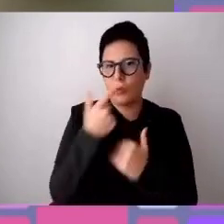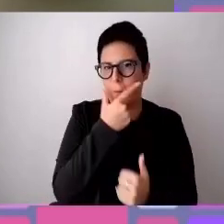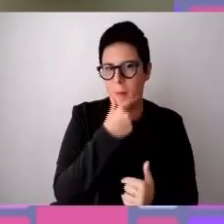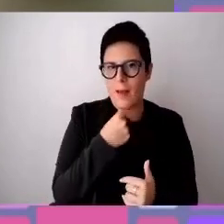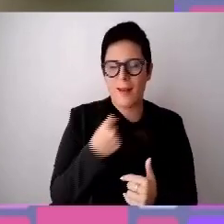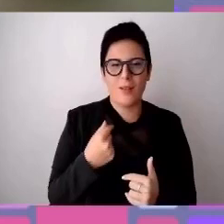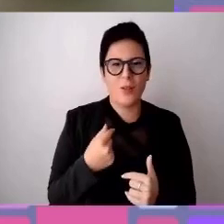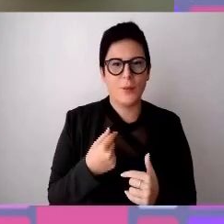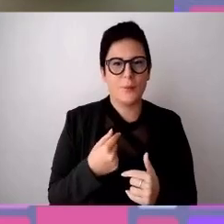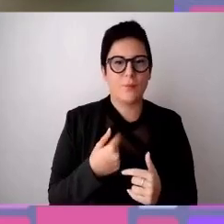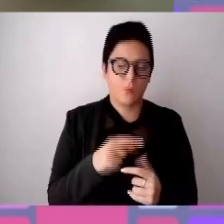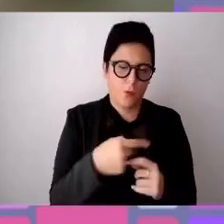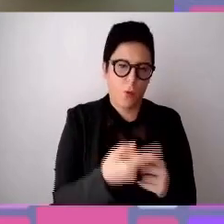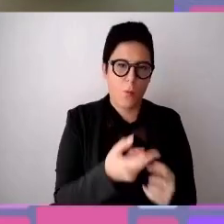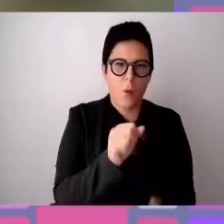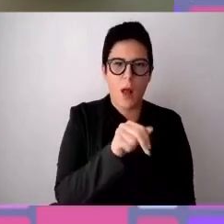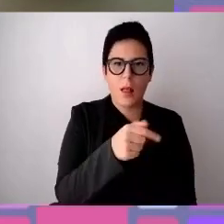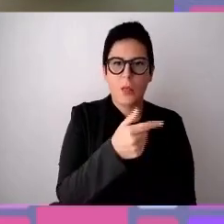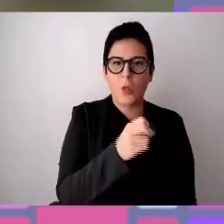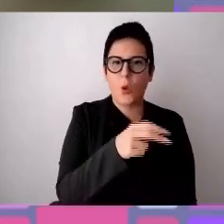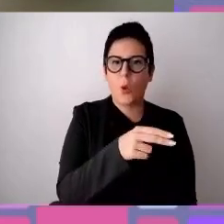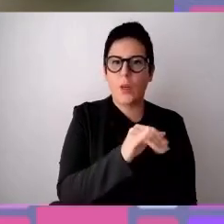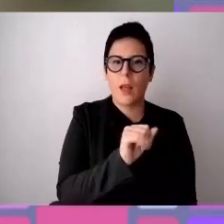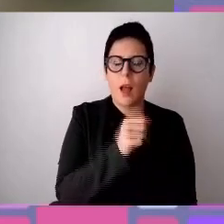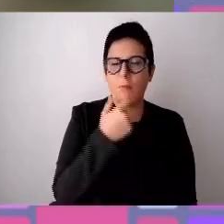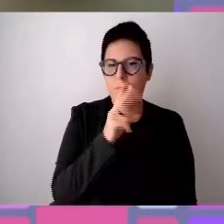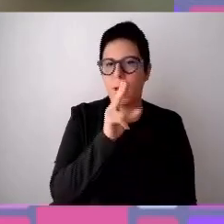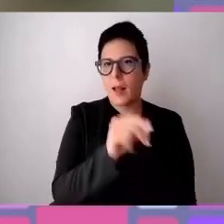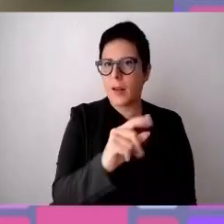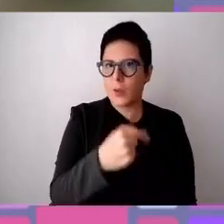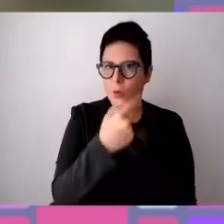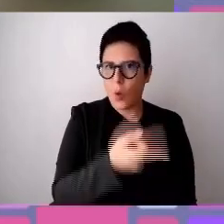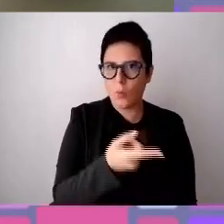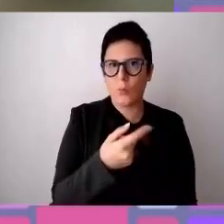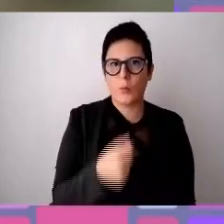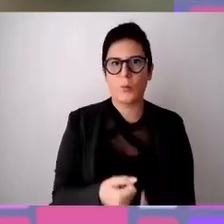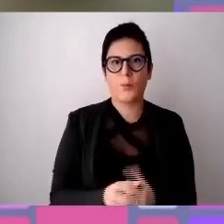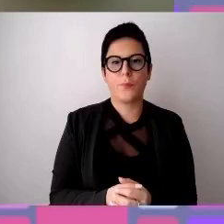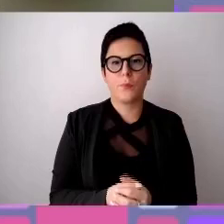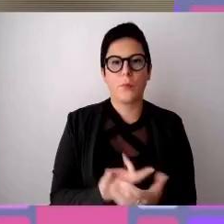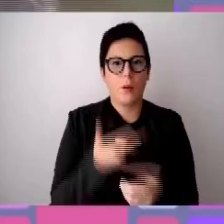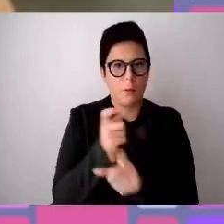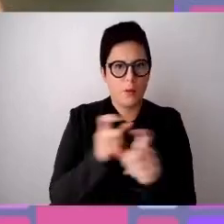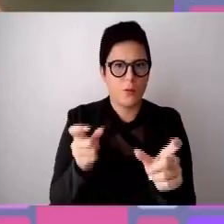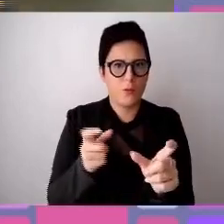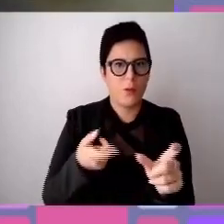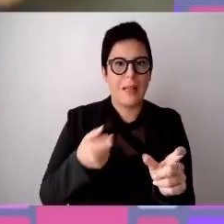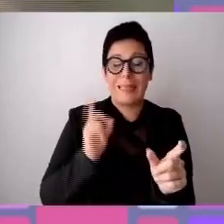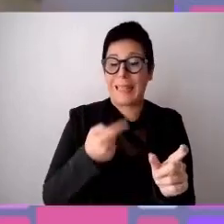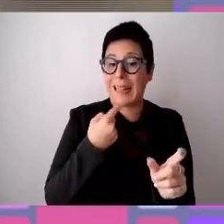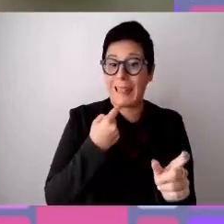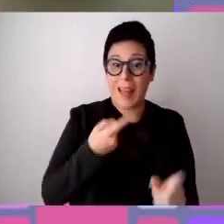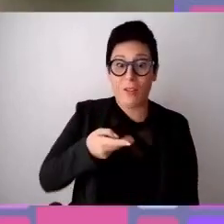in maniera più specifica di me, con le persone in transizione di genere,